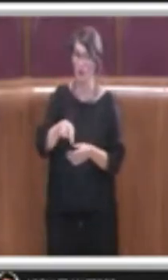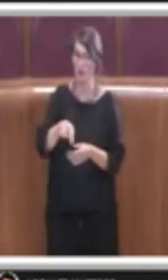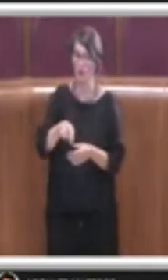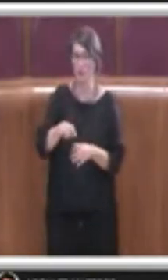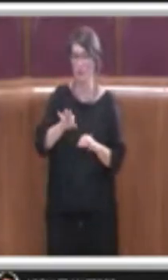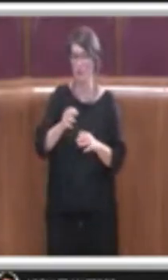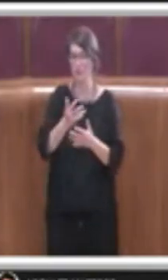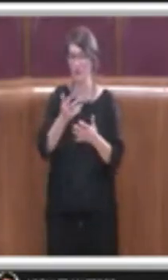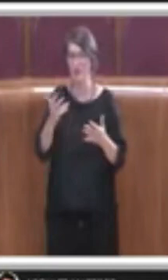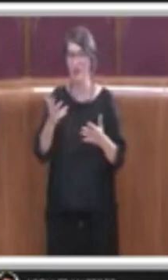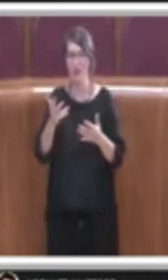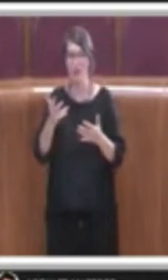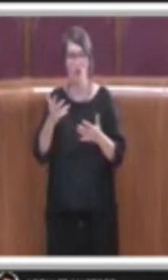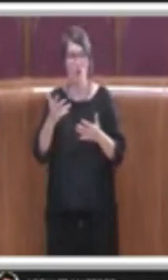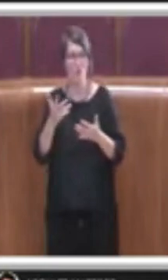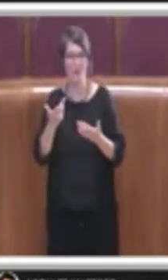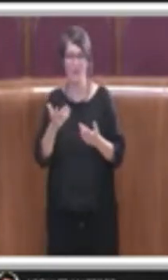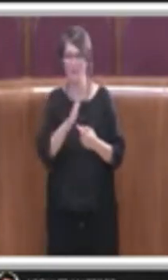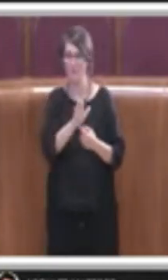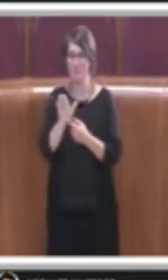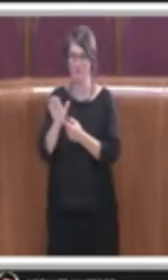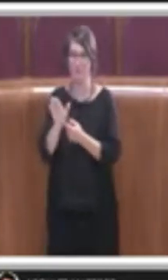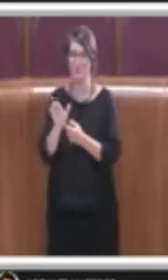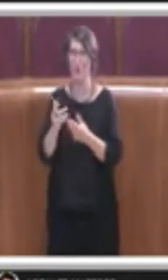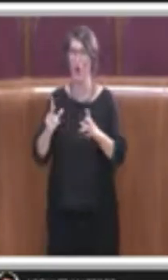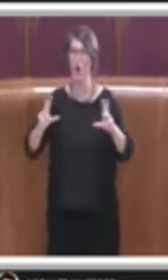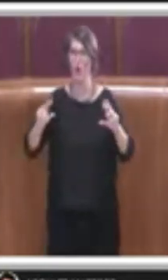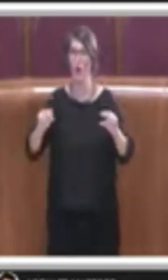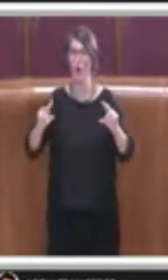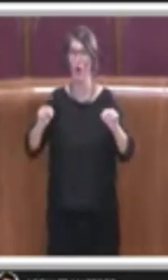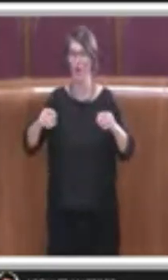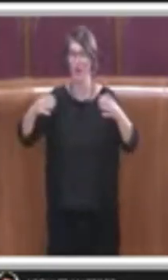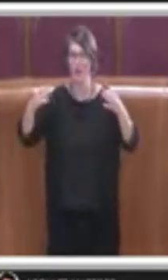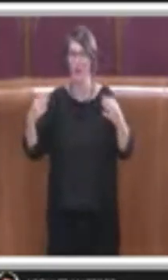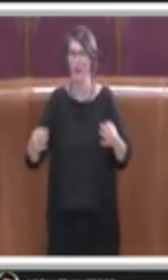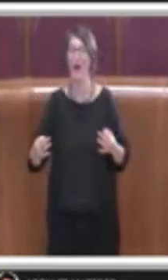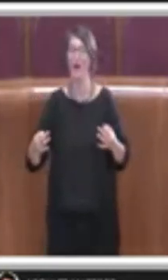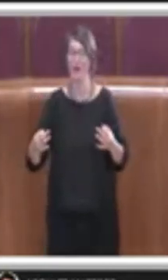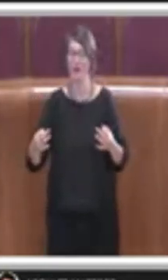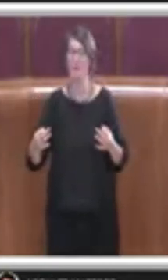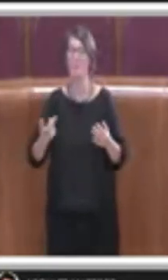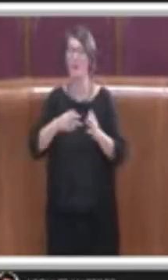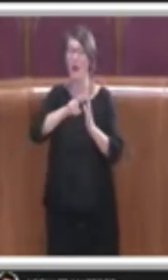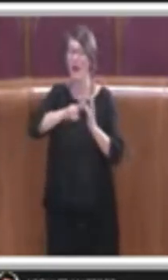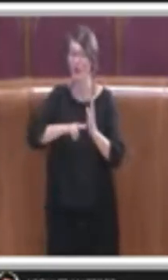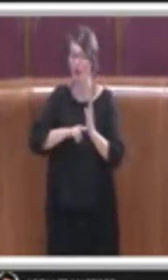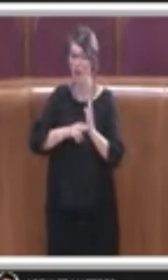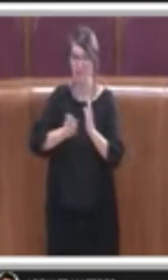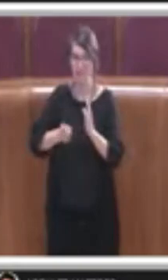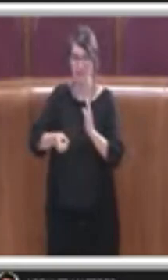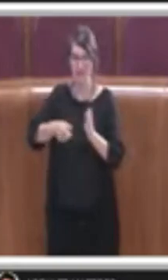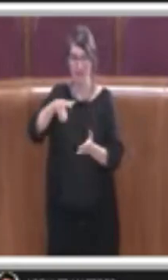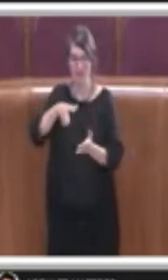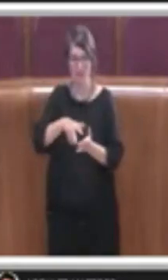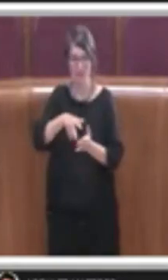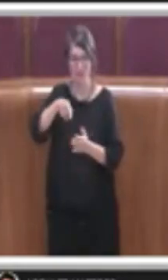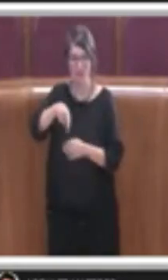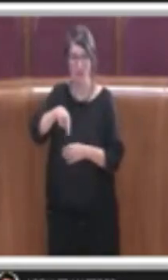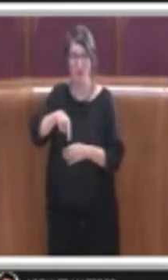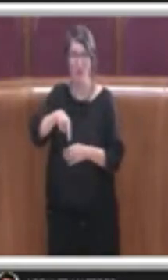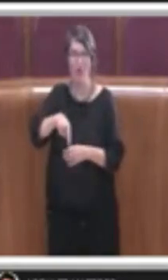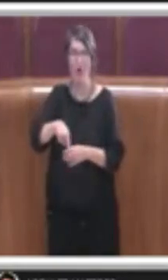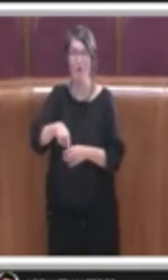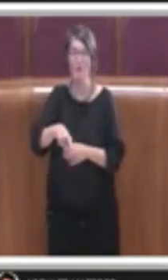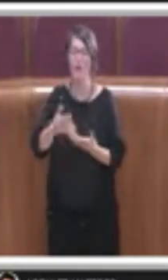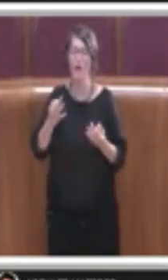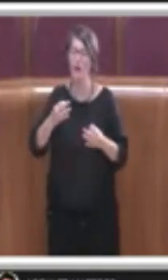rappresentare la grande portata innovativa di questo sistema, specificare che il regolamento in approvazione costituisce l'avvio di un articolato e complesso